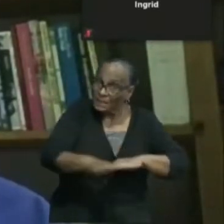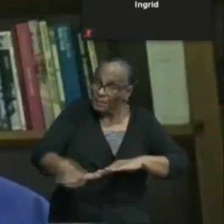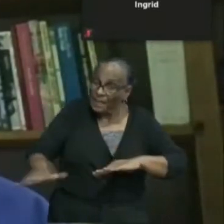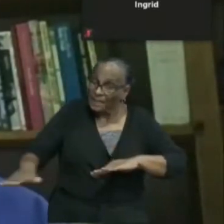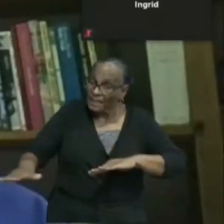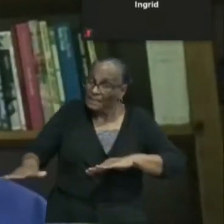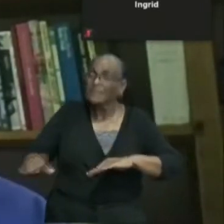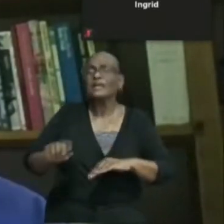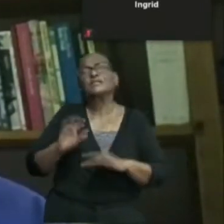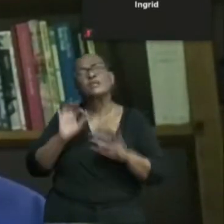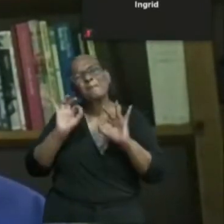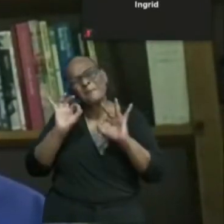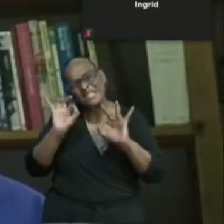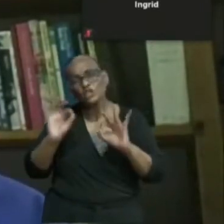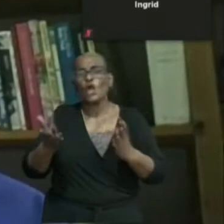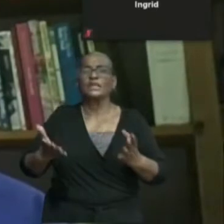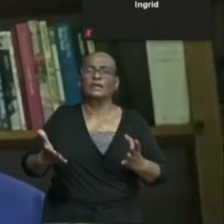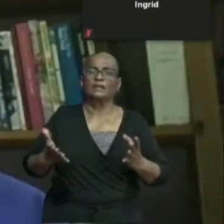en COVID-infecties.